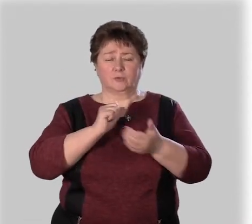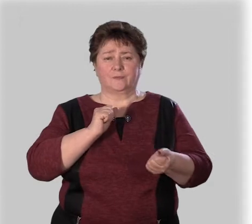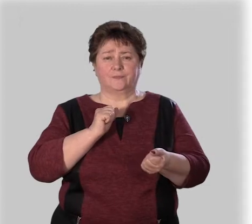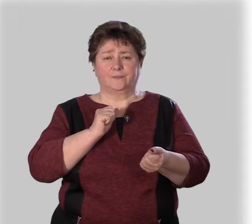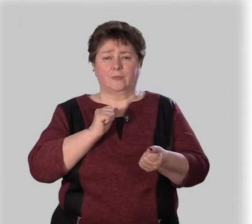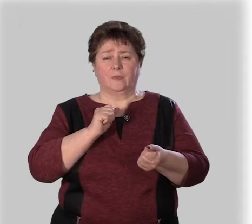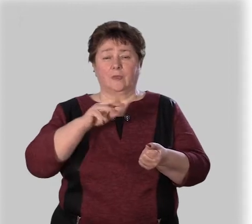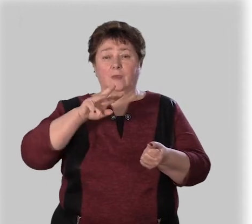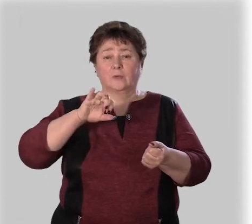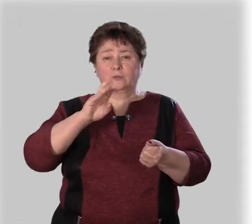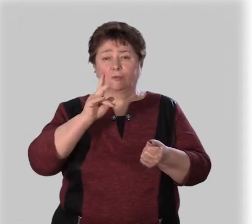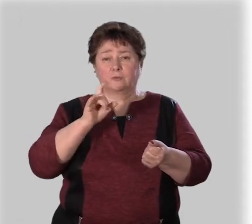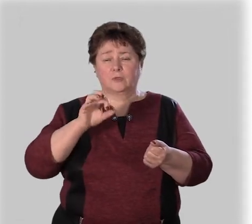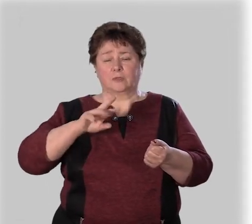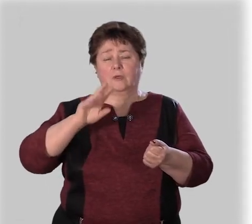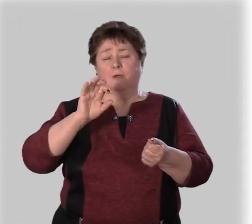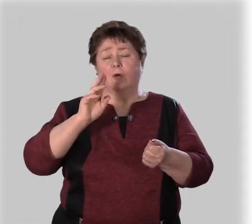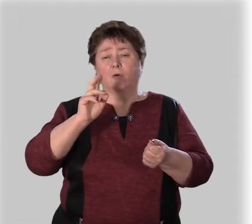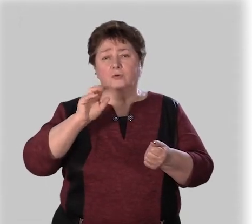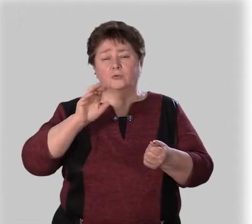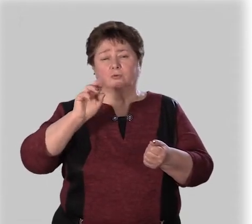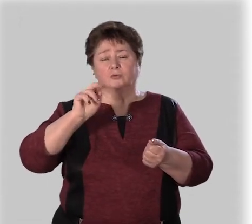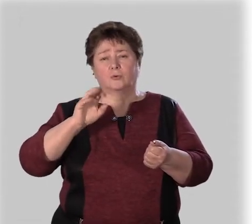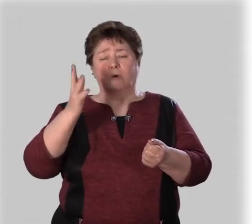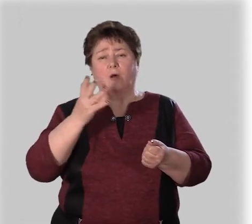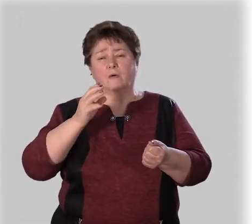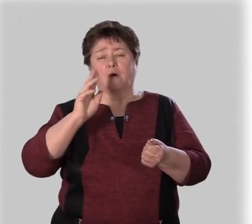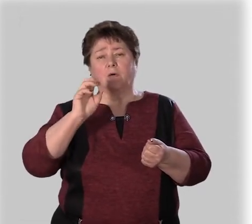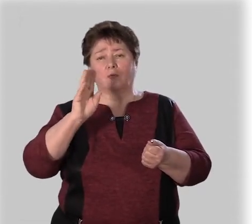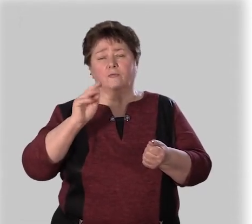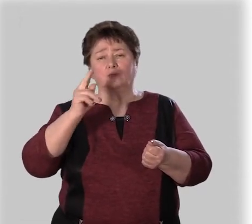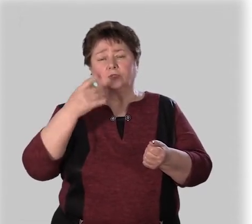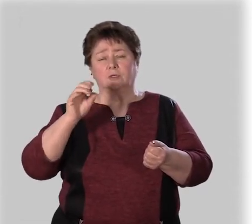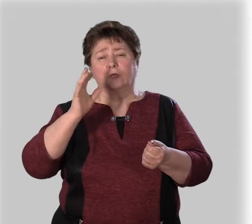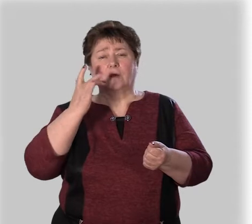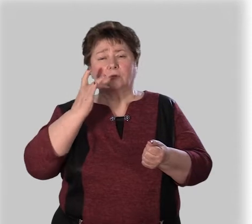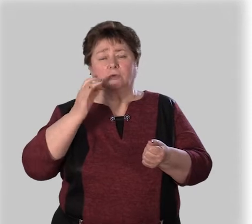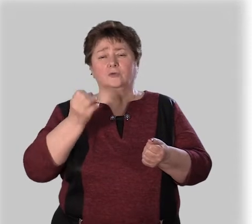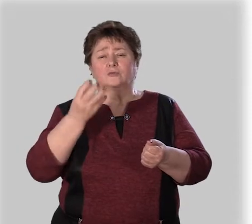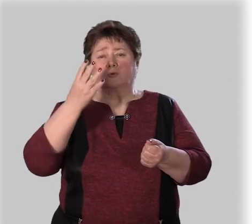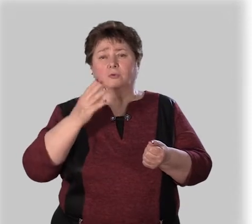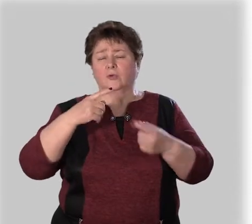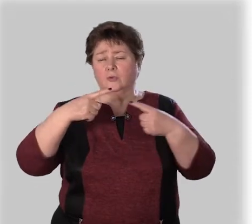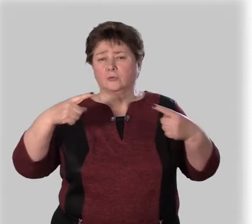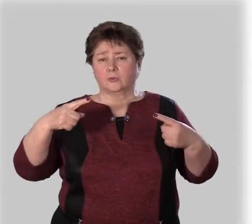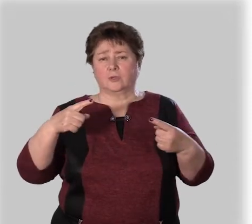вопроса. Местоимения «Кто», «Что», «Какой», «Каков», «Чей», «Который», «Сколько» и